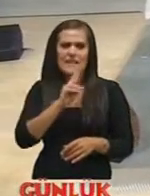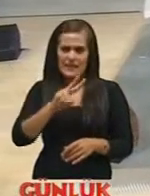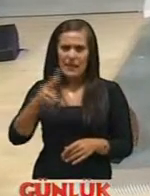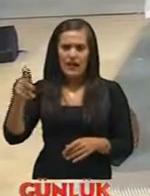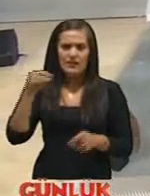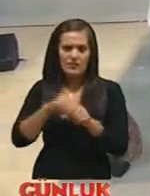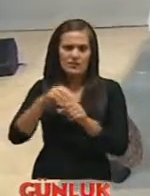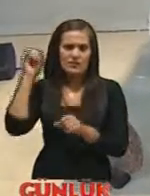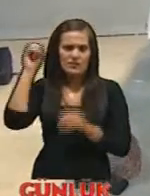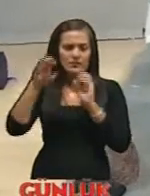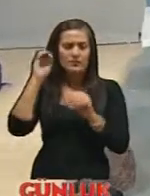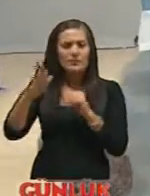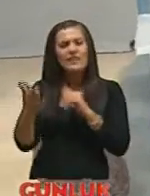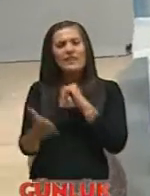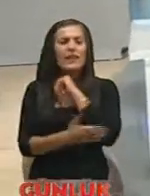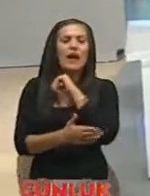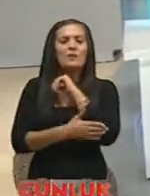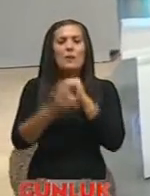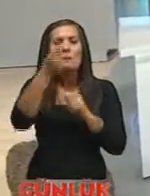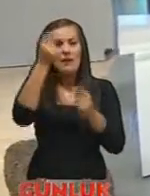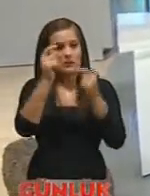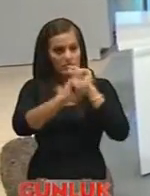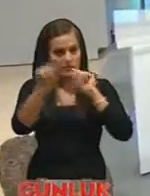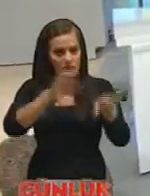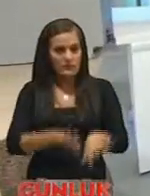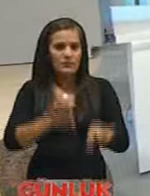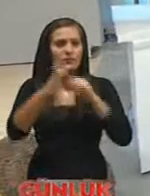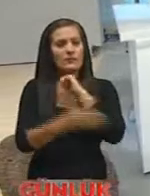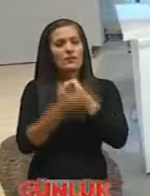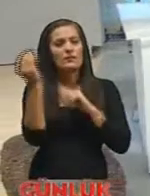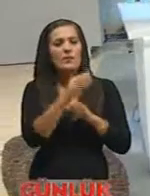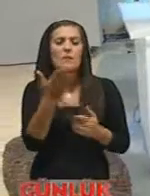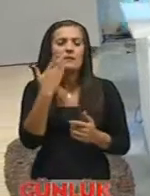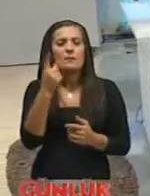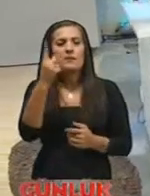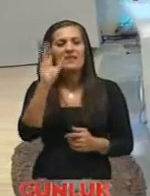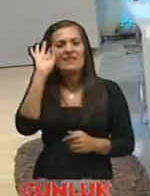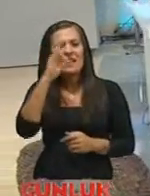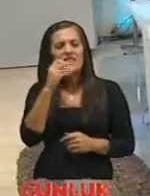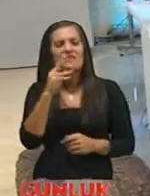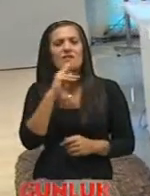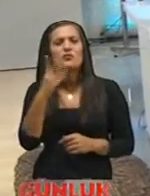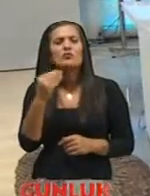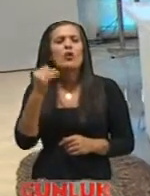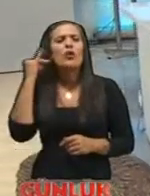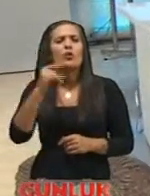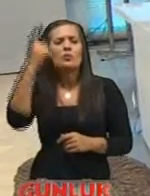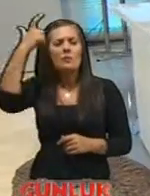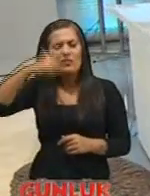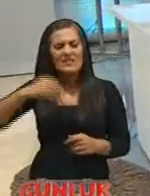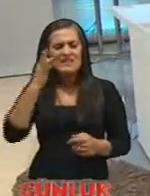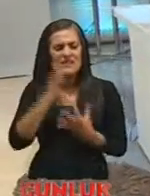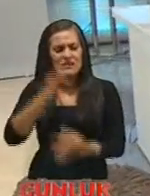yapabilirsiniz makyaja yardımcı olabilirsiniz mesela bir yeşil renk çok kötü bir renktir insan vücudunda